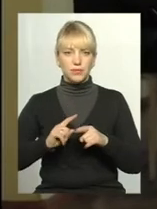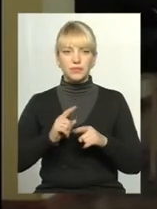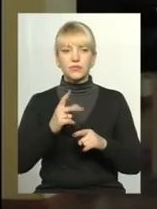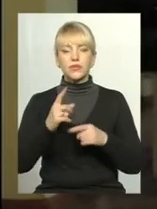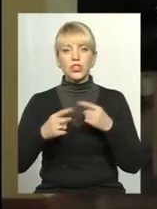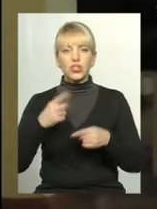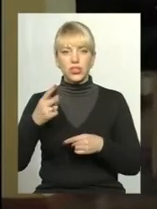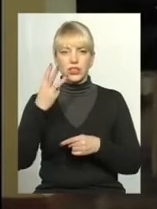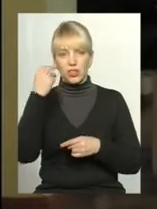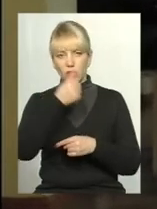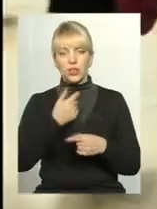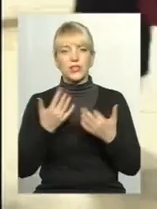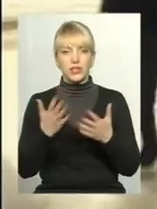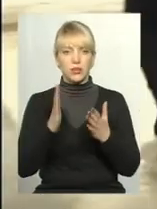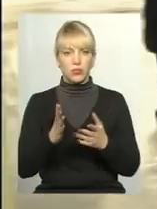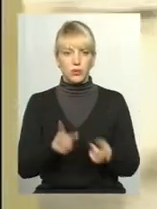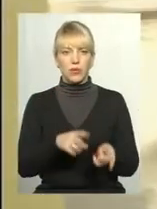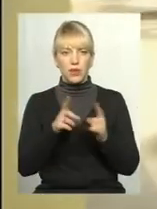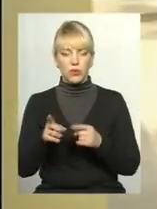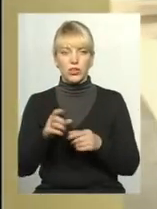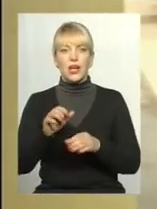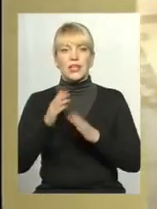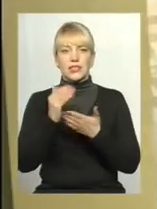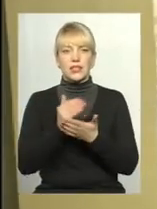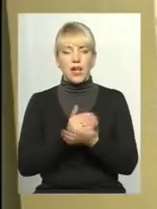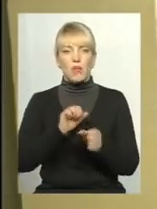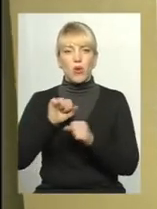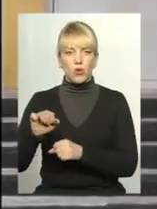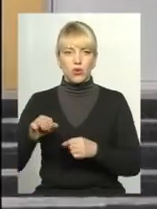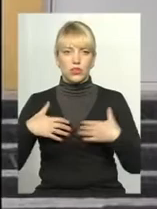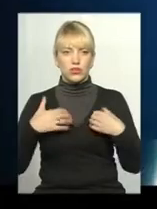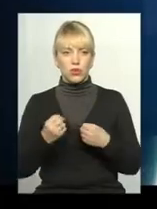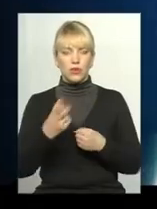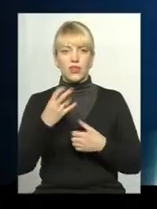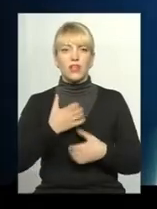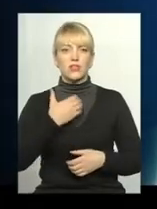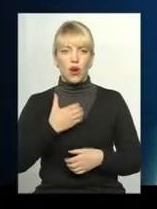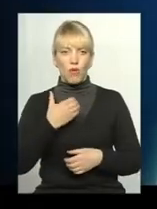посадовців, триватиме переведення системи охорони здоров'я на страхову модель фінансування.